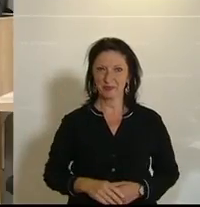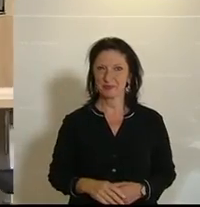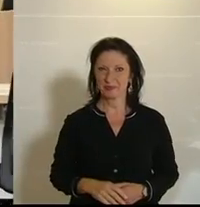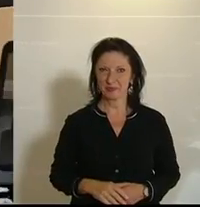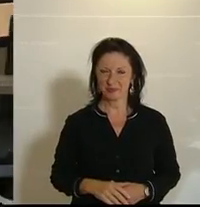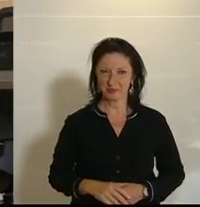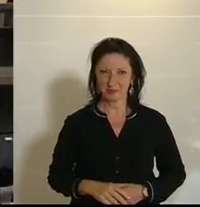abgestimmt werden soll.